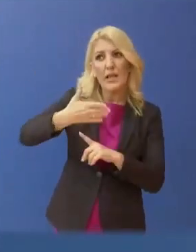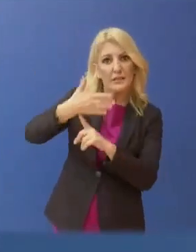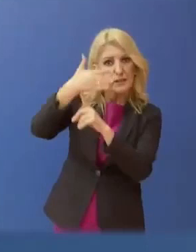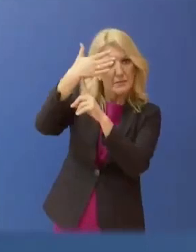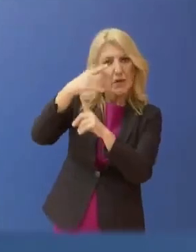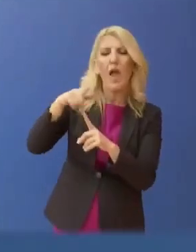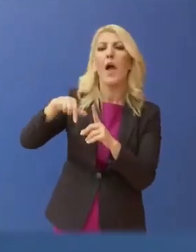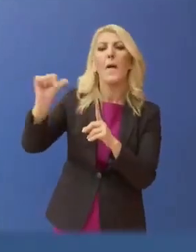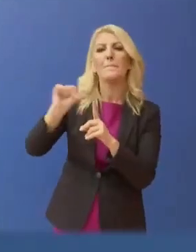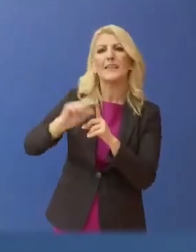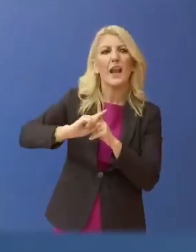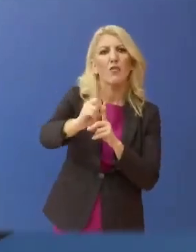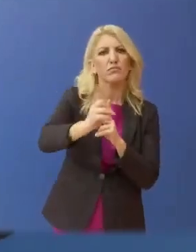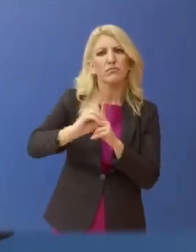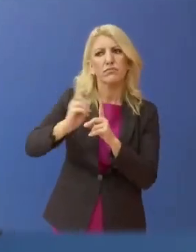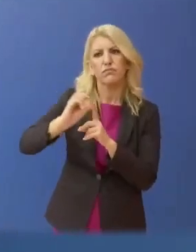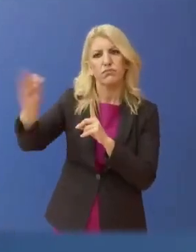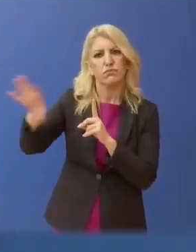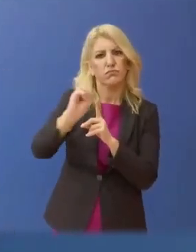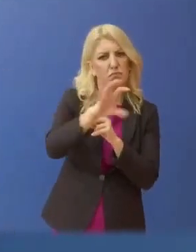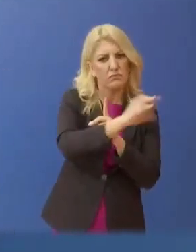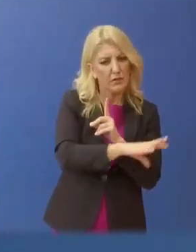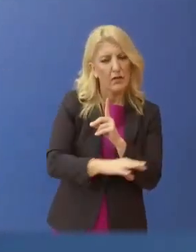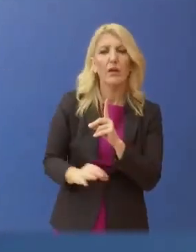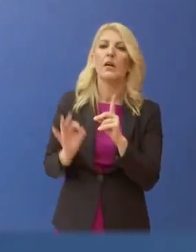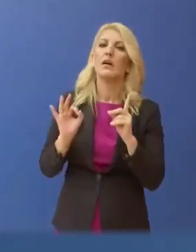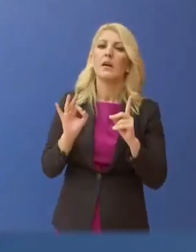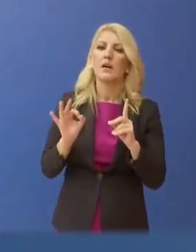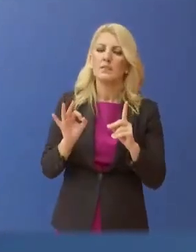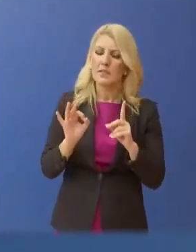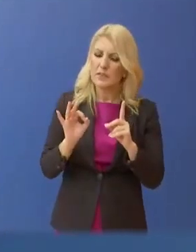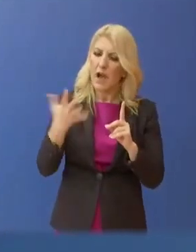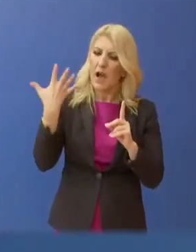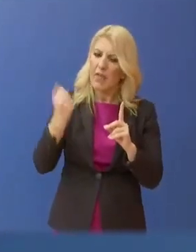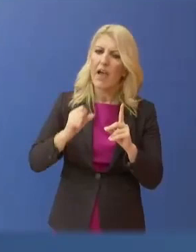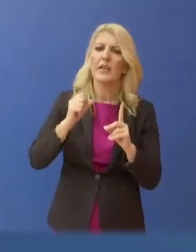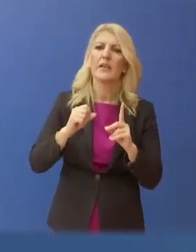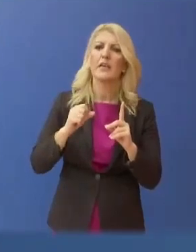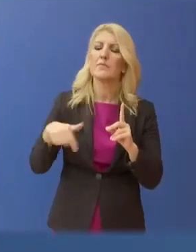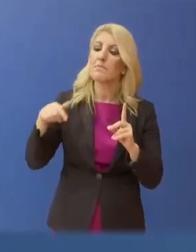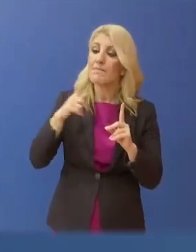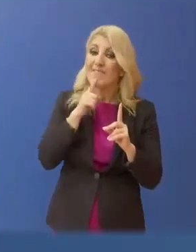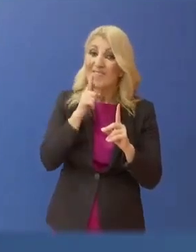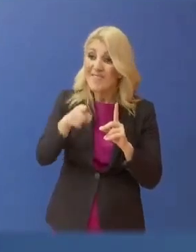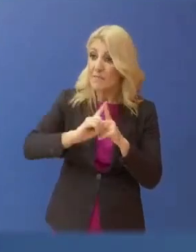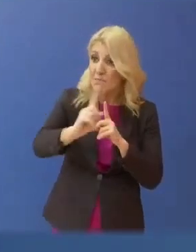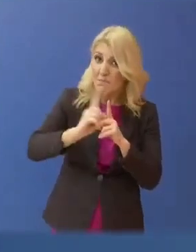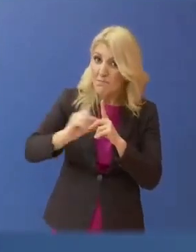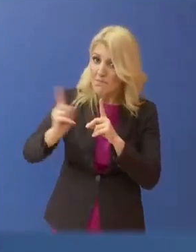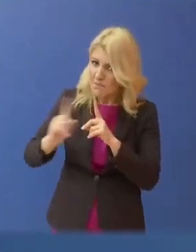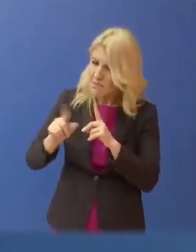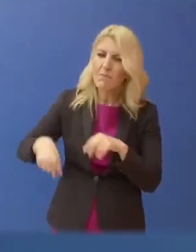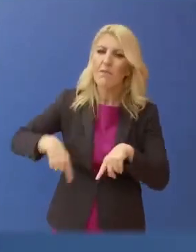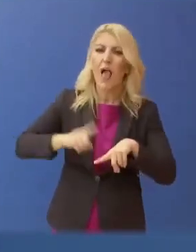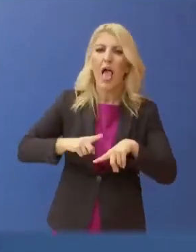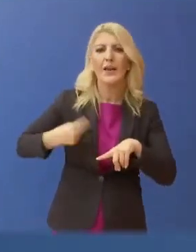αποφέρουν με βάση τις πρόνοιες και τις διατάξεις που προβλέπονται σε αυτό το συνυποσχετικό παραπάνω έσοδα στο ελληνικό δημόσιο. Δεδομένου ότι με αυτές τις κινήσεις